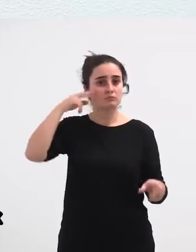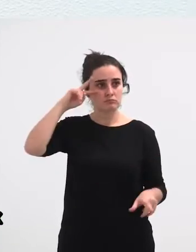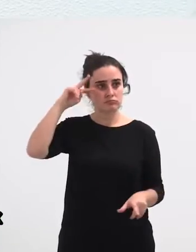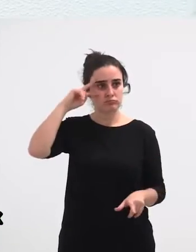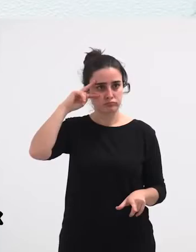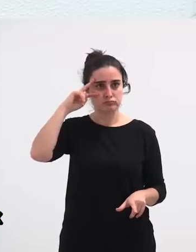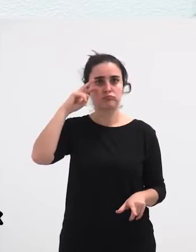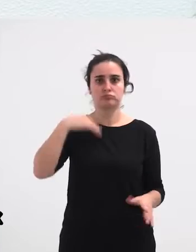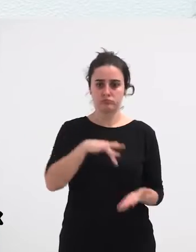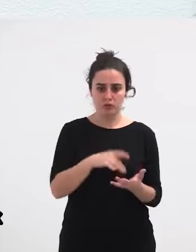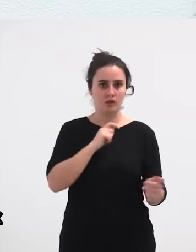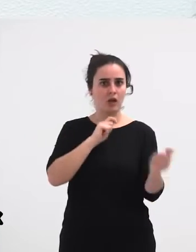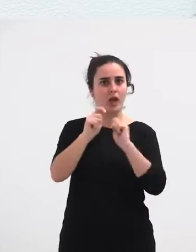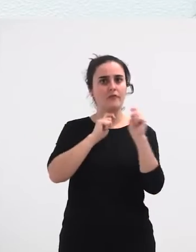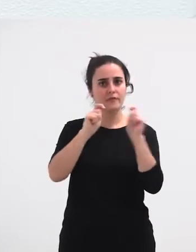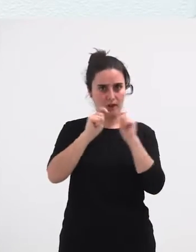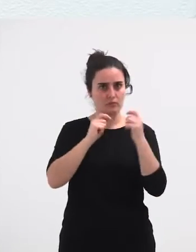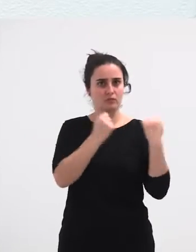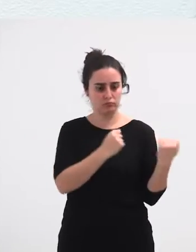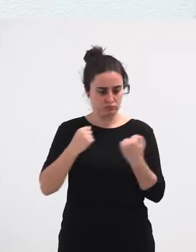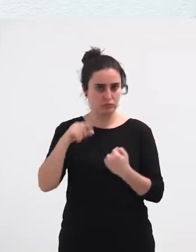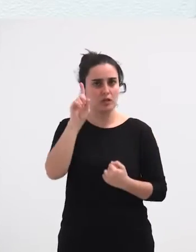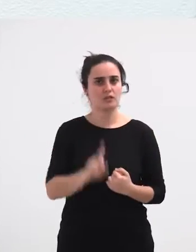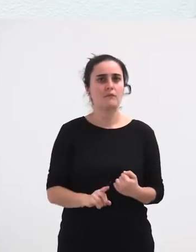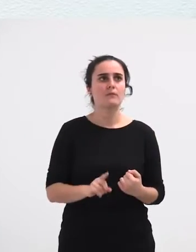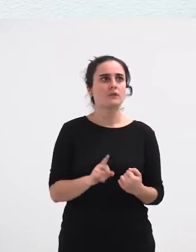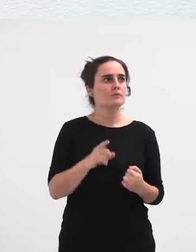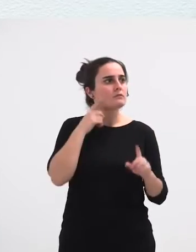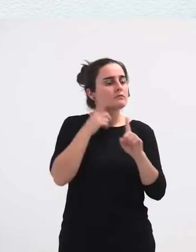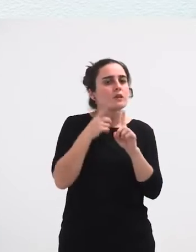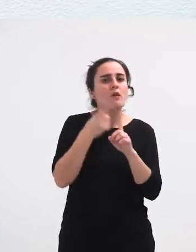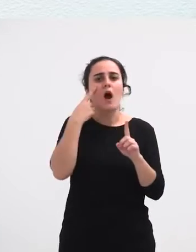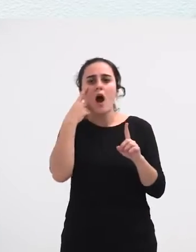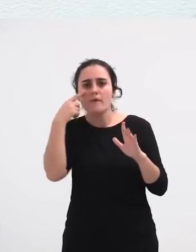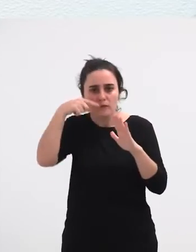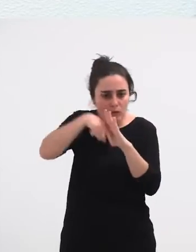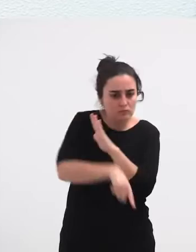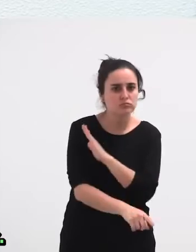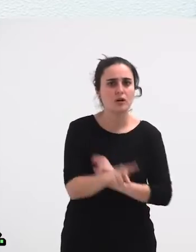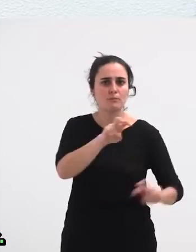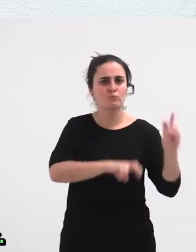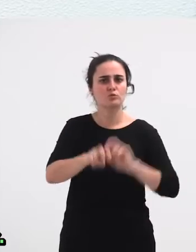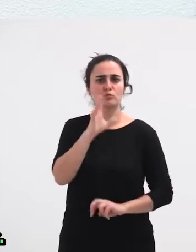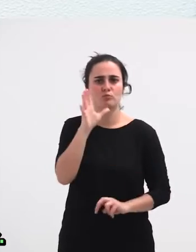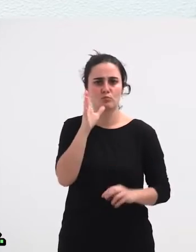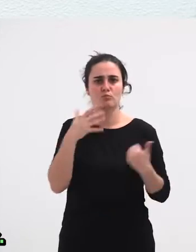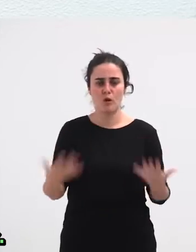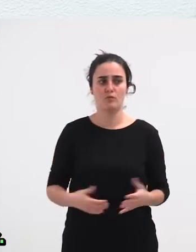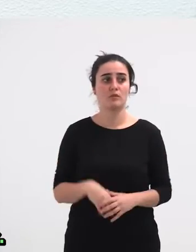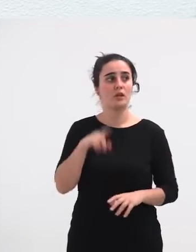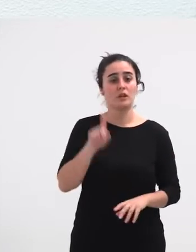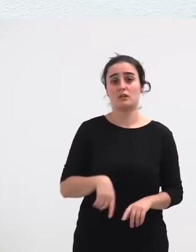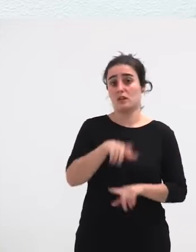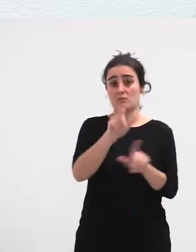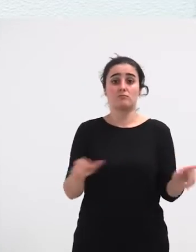handiko personak Elkarrezketatu alizan ditugu Gai honen Ba tolesen Bila ibiltzeko Eta gero Ba instituziotako